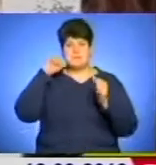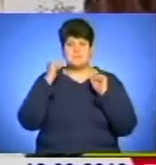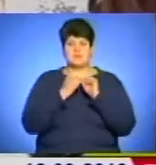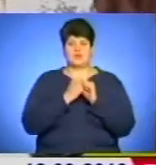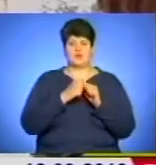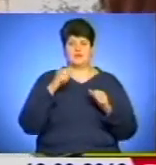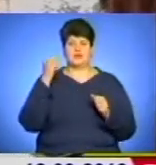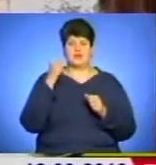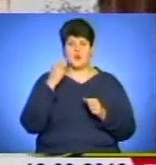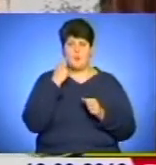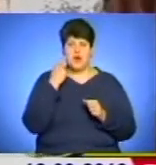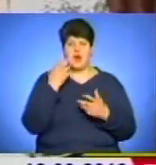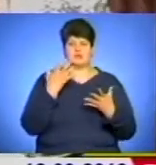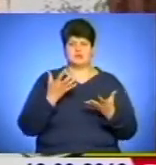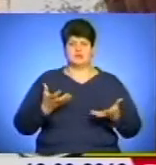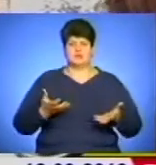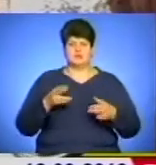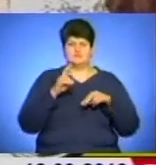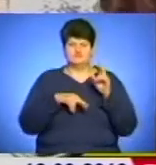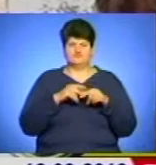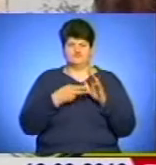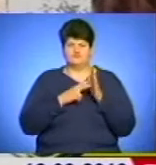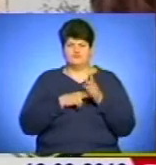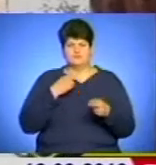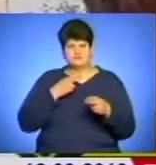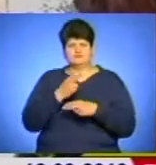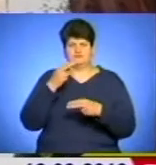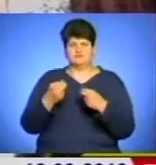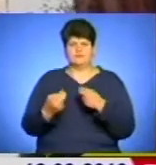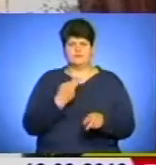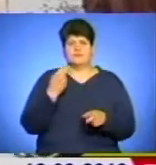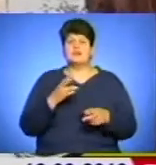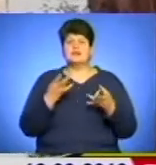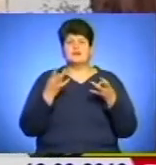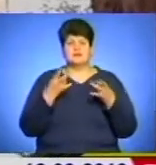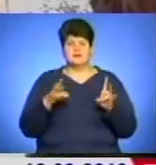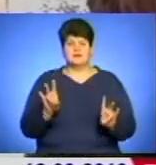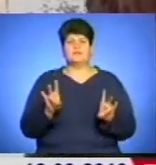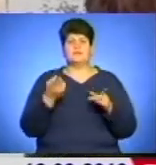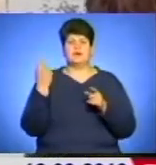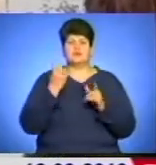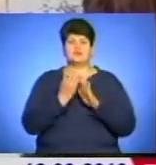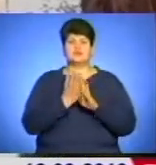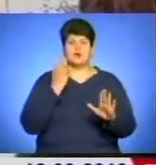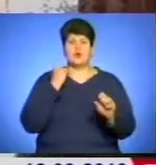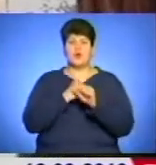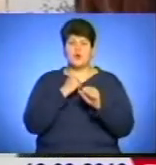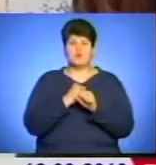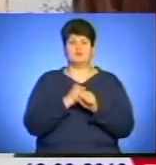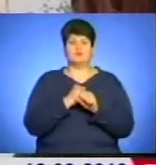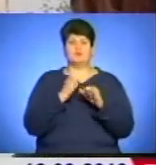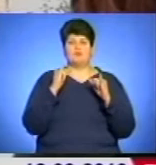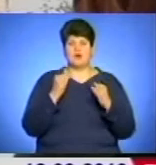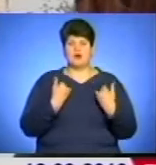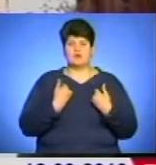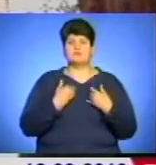образи, носити їх з собою і будувати там якісь плани помсти. Насправді, ми в першу чергу робимо таку дуже негативну річ